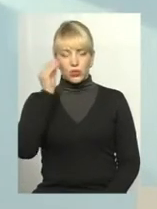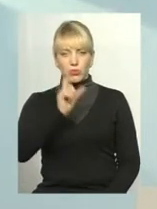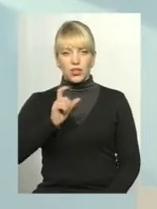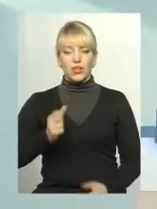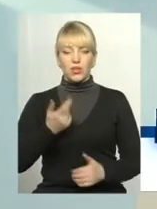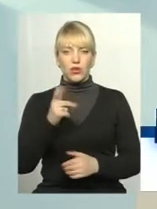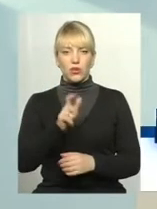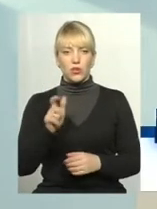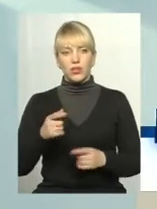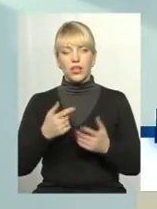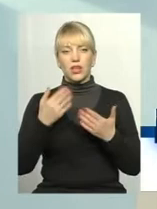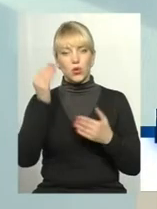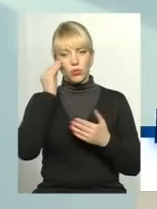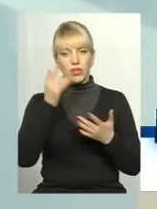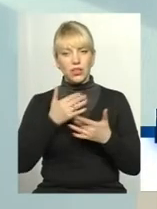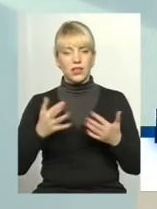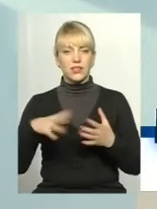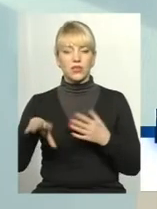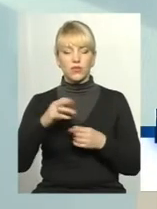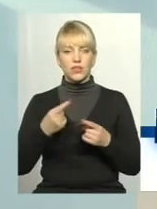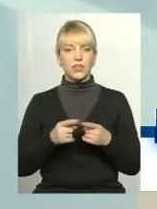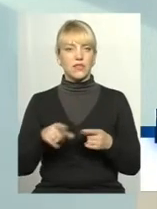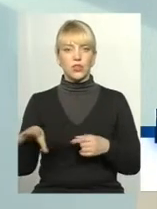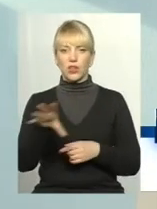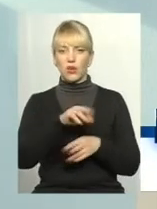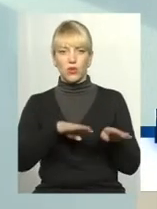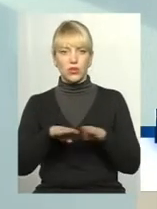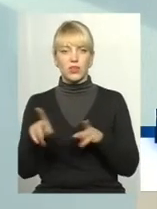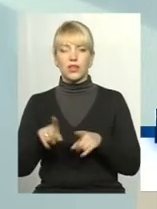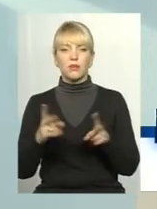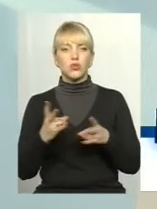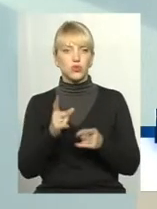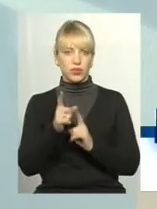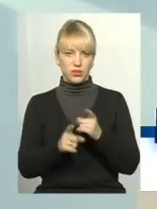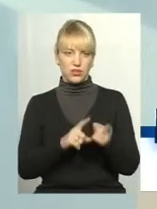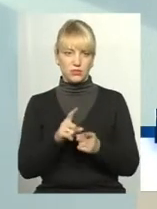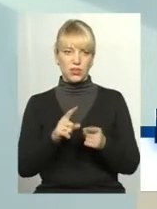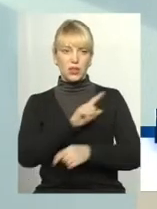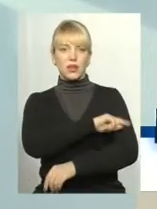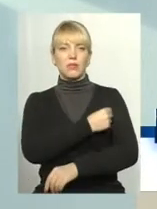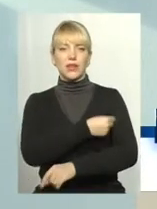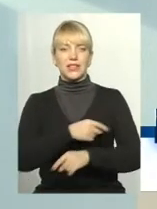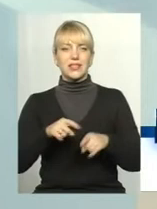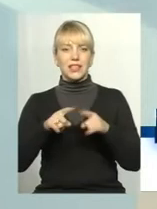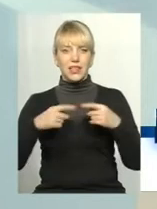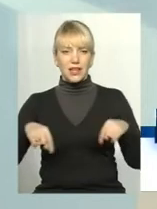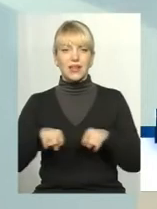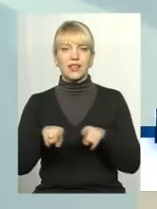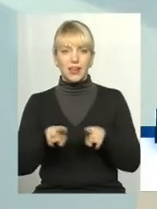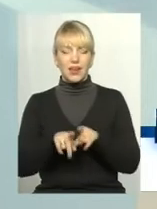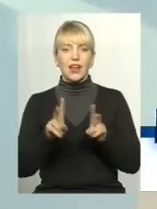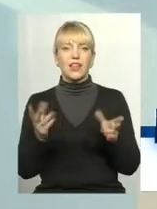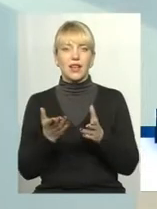міста. Думки різні, але всі вони сходяться в одному, що треба щось змінювати. Тобто медицина, така, як вона була,